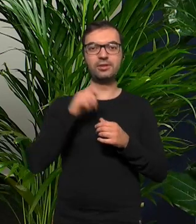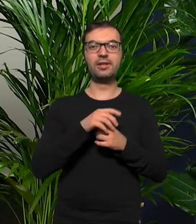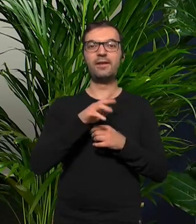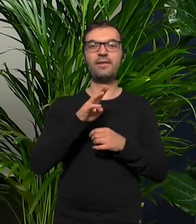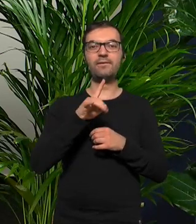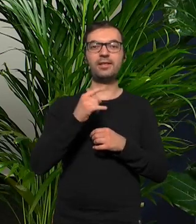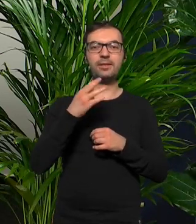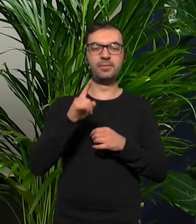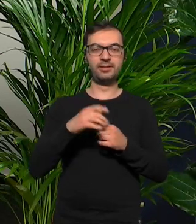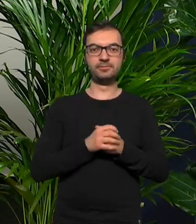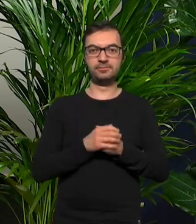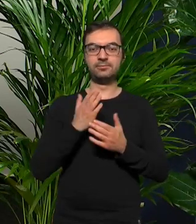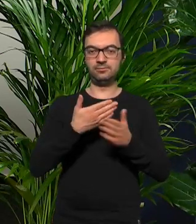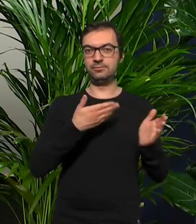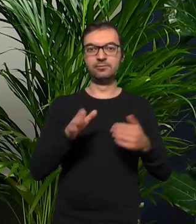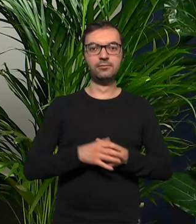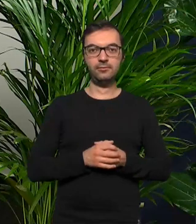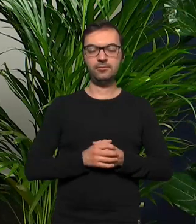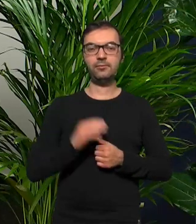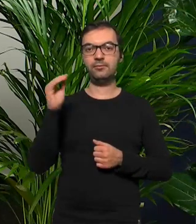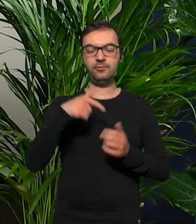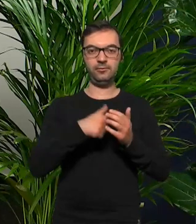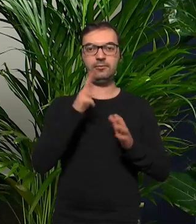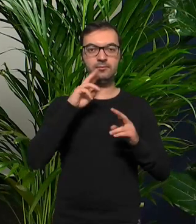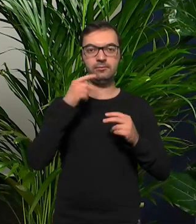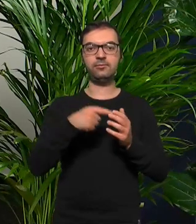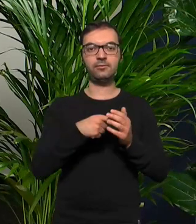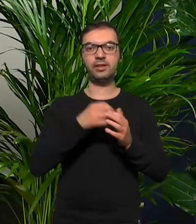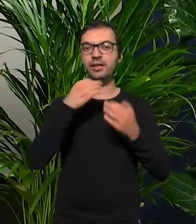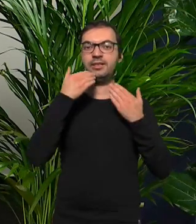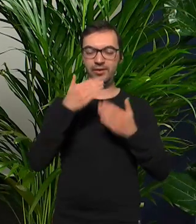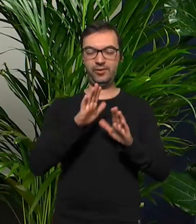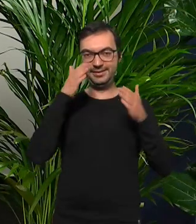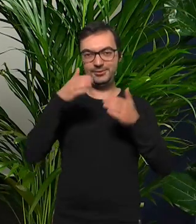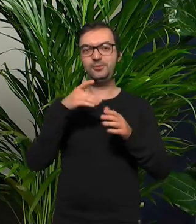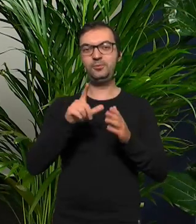Wydm, kolejny album też już jest gotowy jeszcze może dojdziemy do tego bo teraz świętujemy, dziękuję